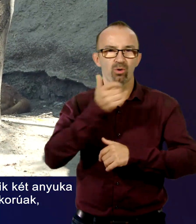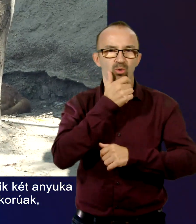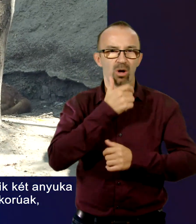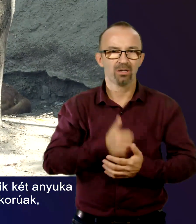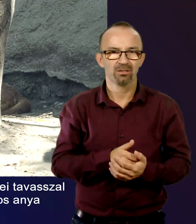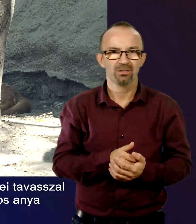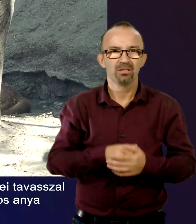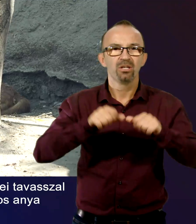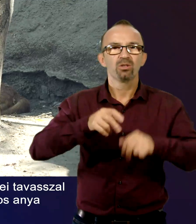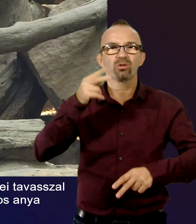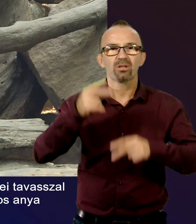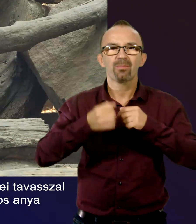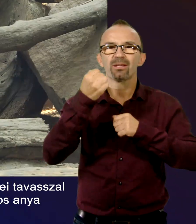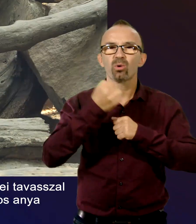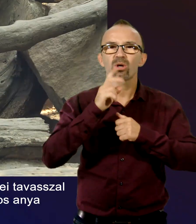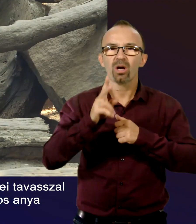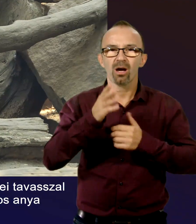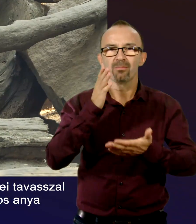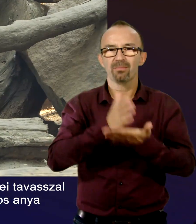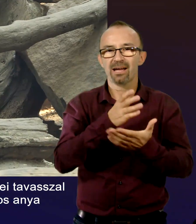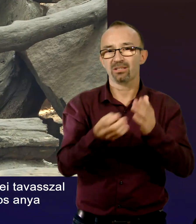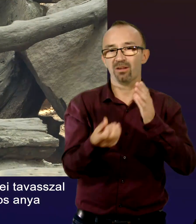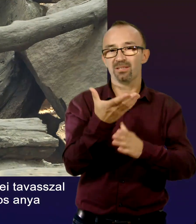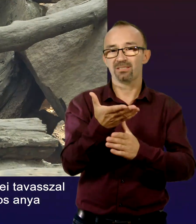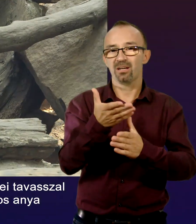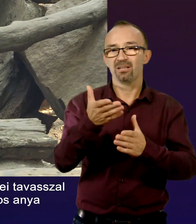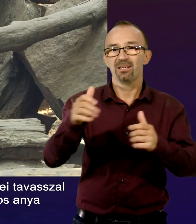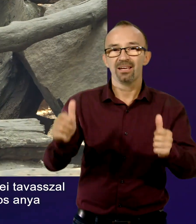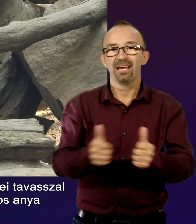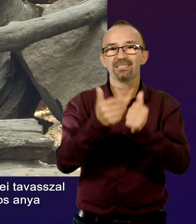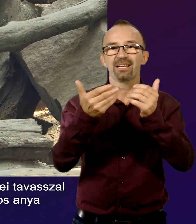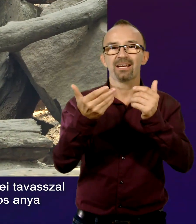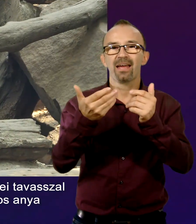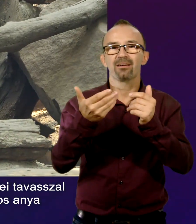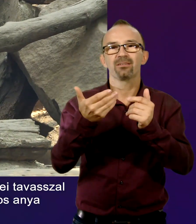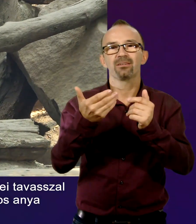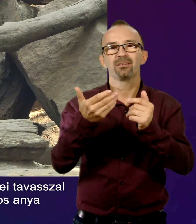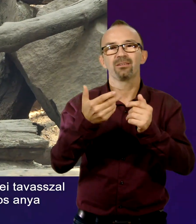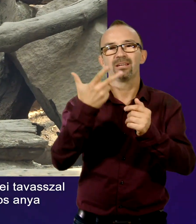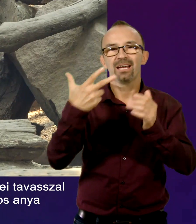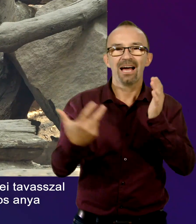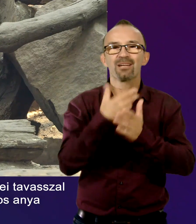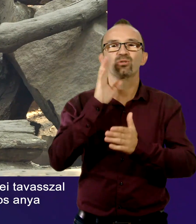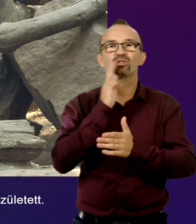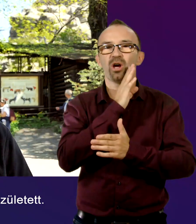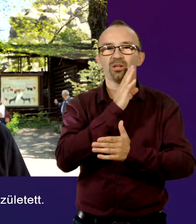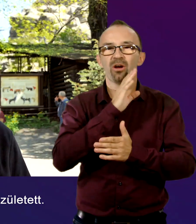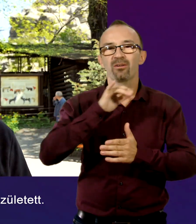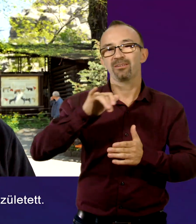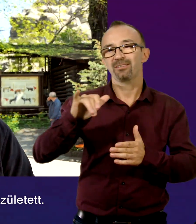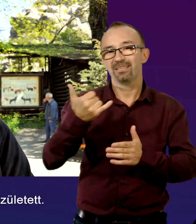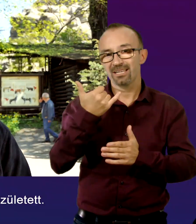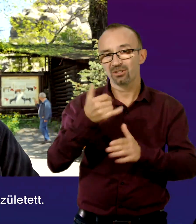korúak. Tehát tulajdonképpen Dorka most az idei tavasszal egyszerre lett újonnan háromszoros anya, és